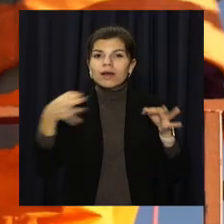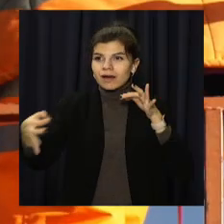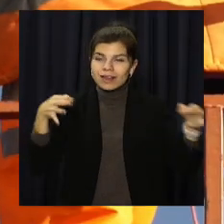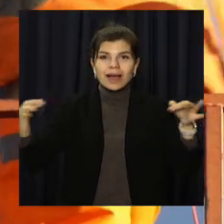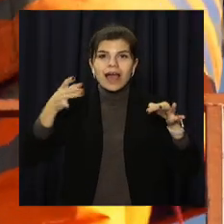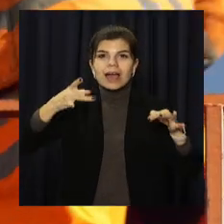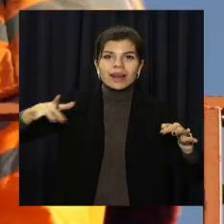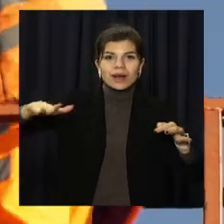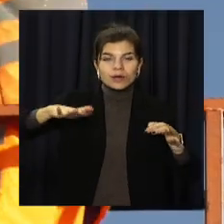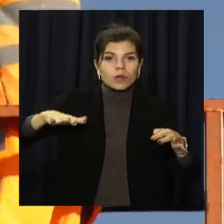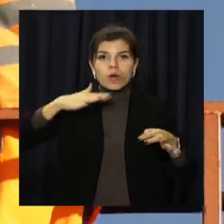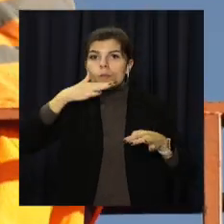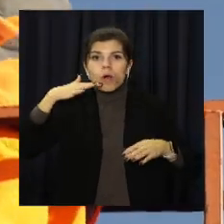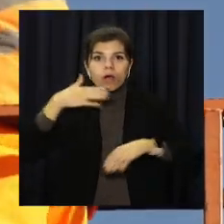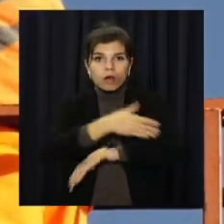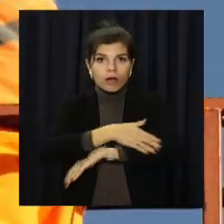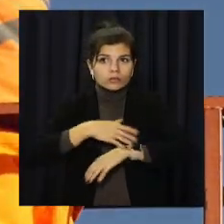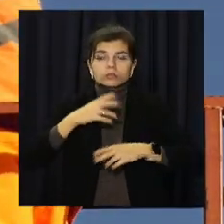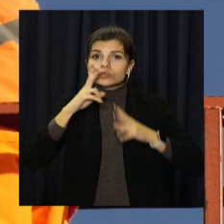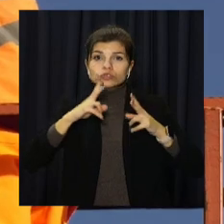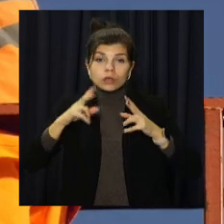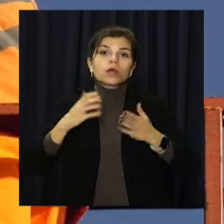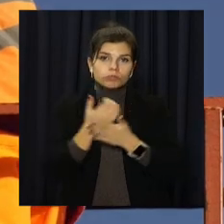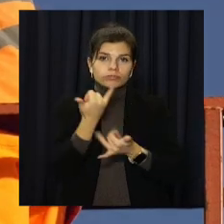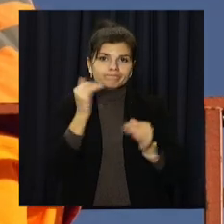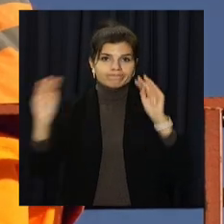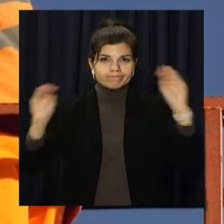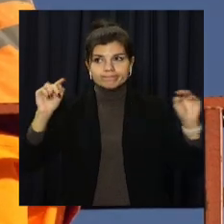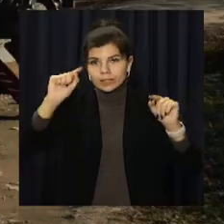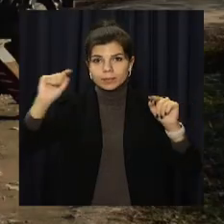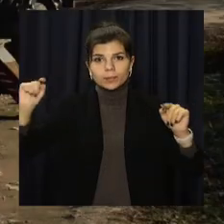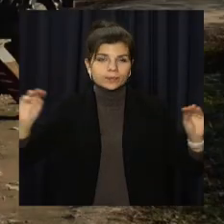Дніпра понад півсотні адрес з новим освітленням, кажуть у міськраді.